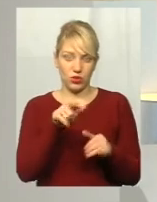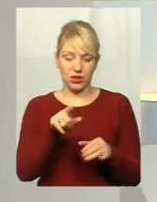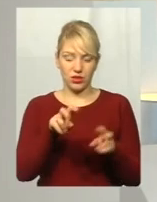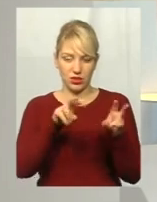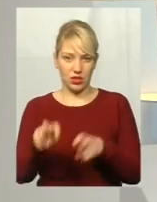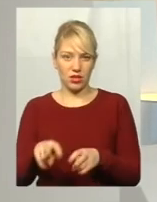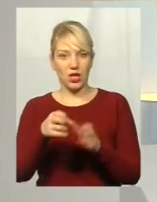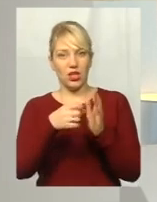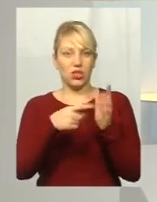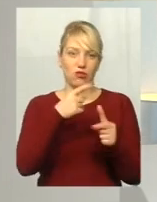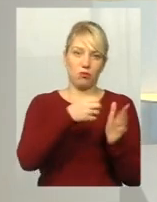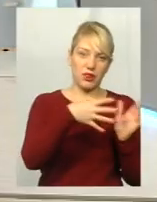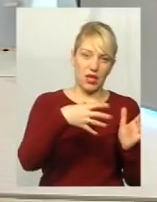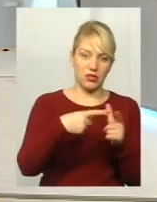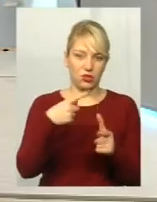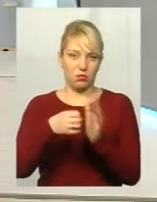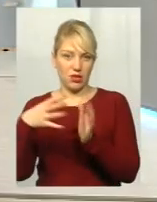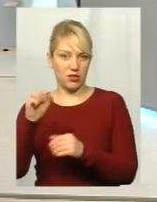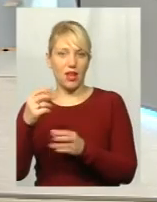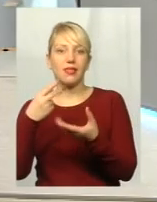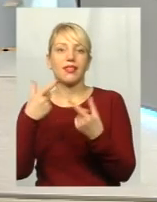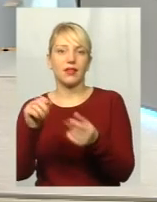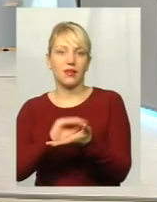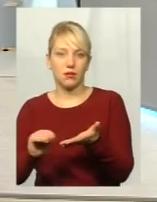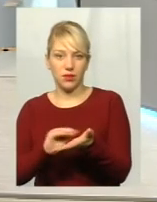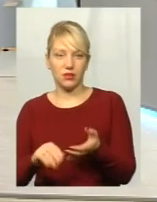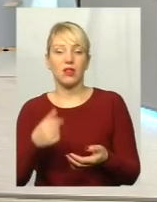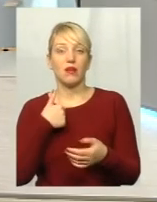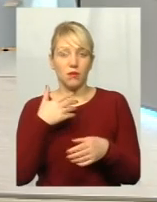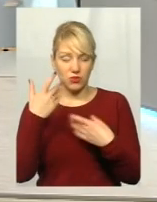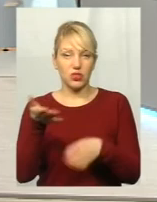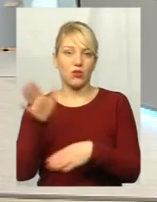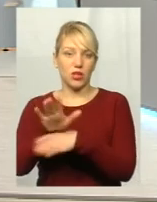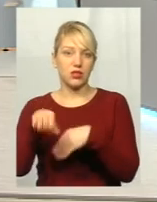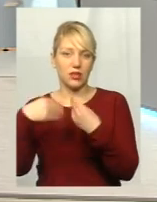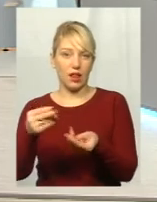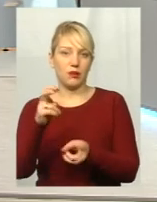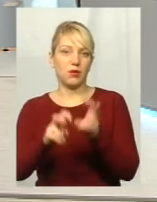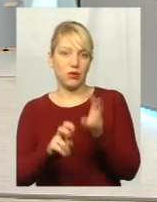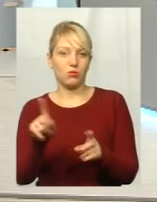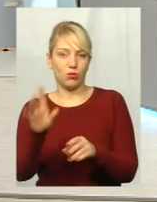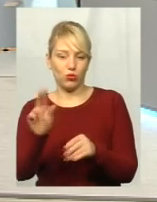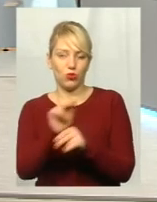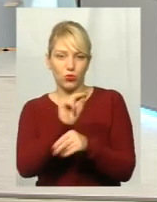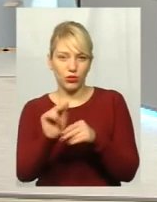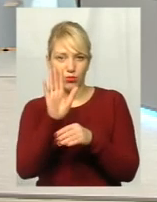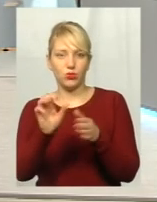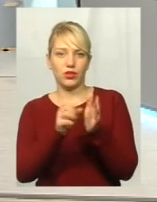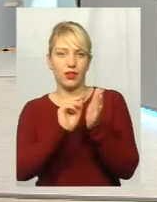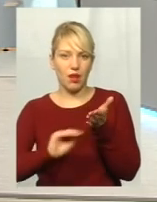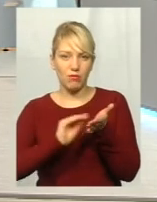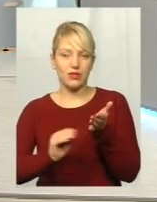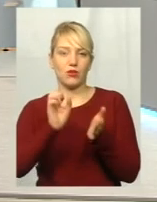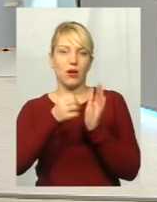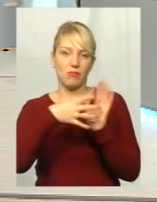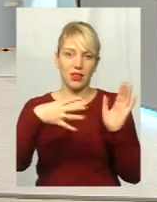дізнаватися про це від конструктора. вихазівки ми вже дали підприємство, вони це підкорегують і буде нам написано в 15